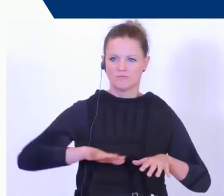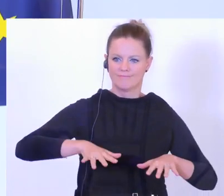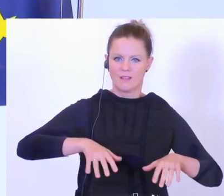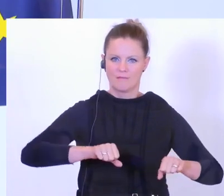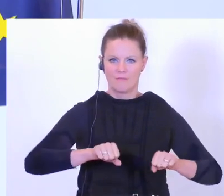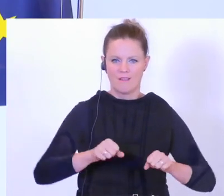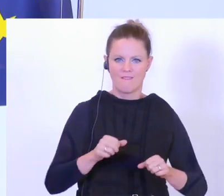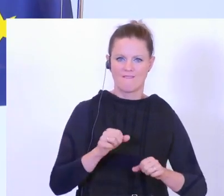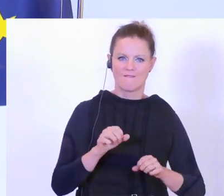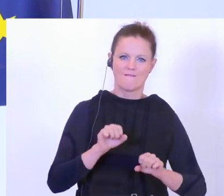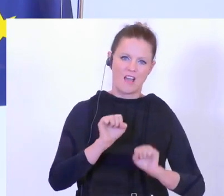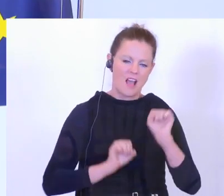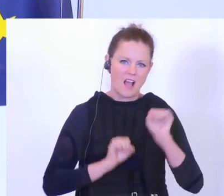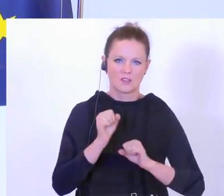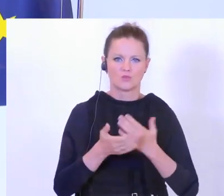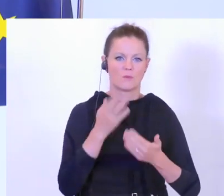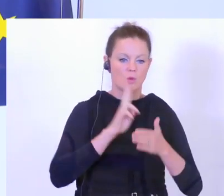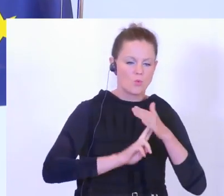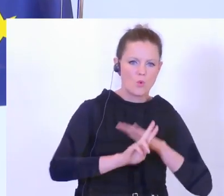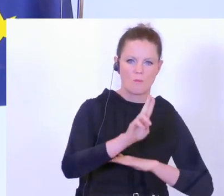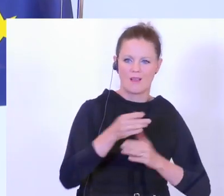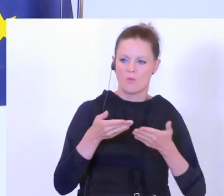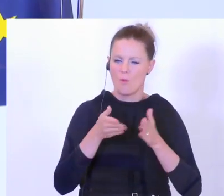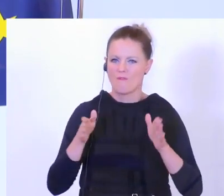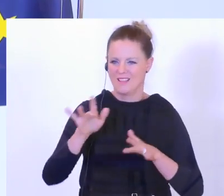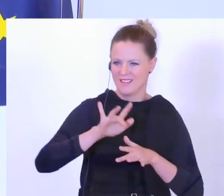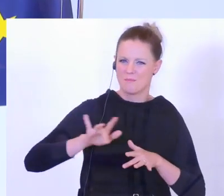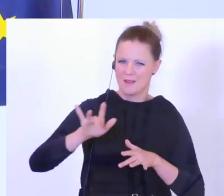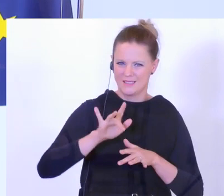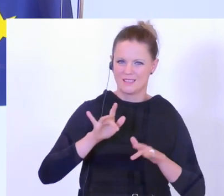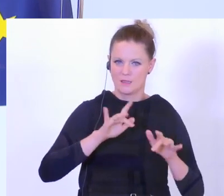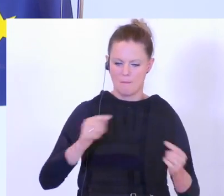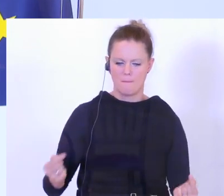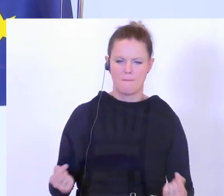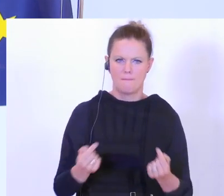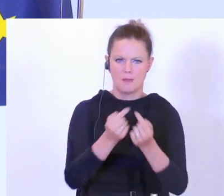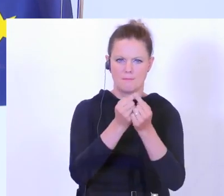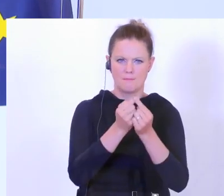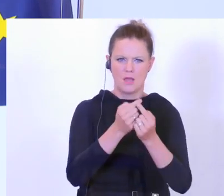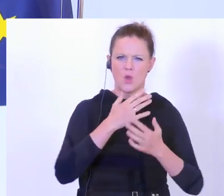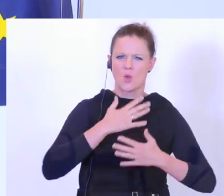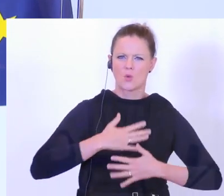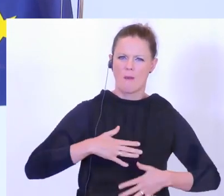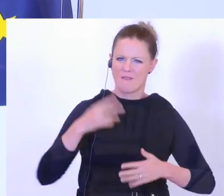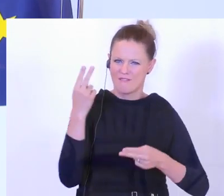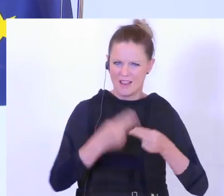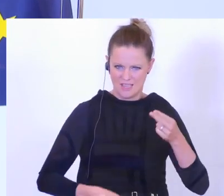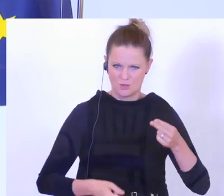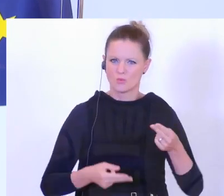zum Beispiel im U-Bahn-Bereich, im Bereich öffentlicher Plätze. Hier entstehen Konflikte, hier entstehen Körperverletzungen.